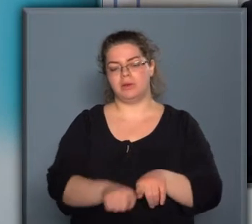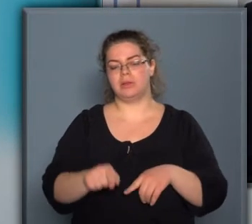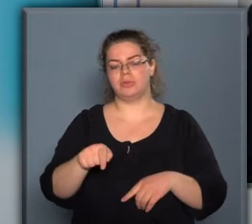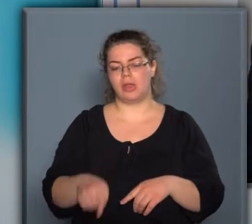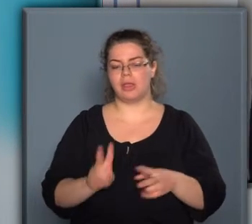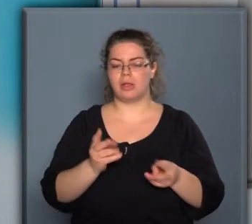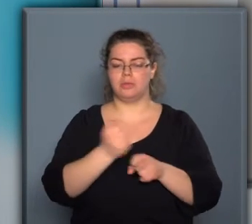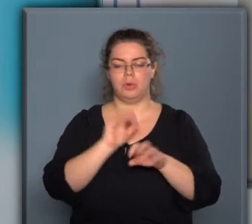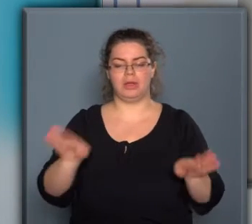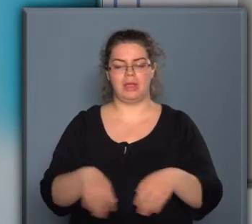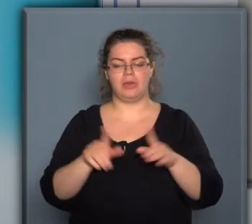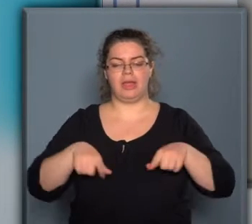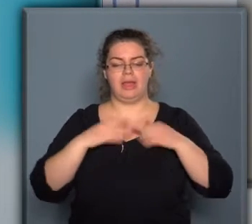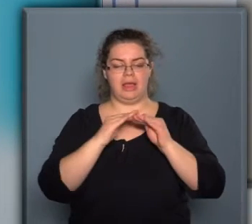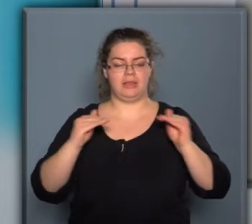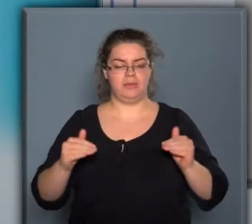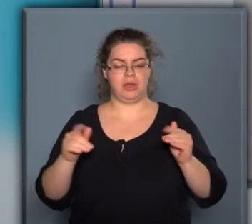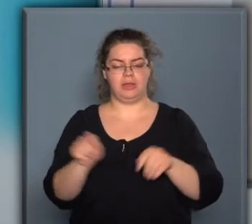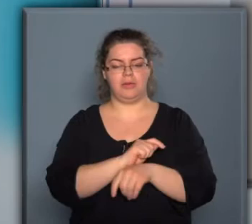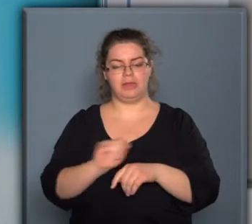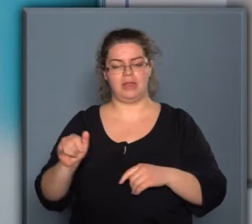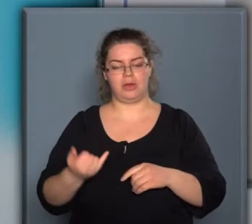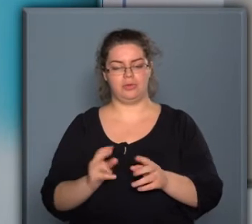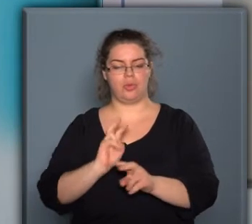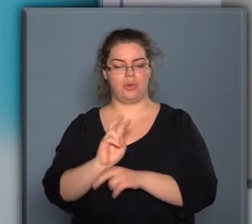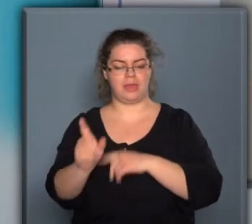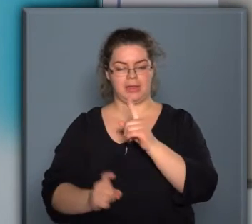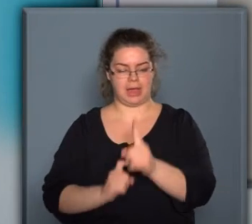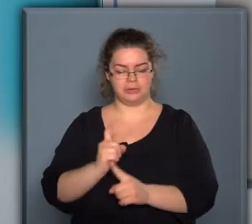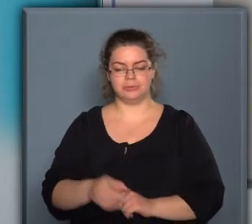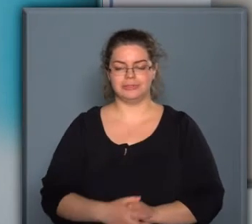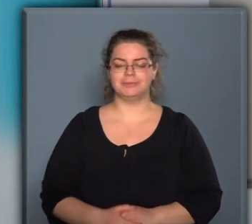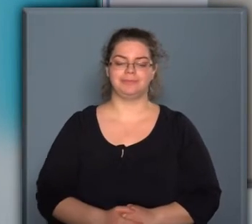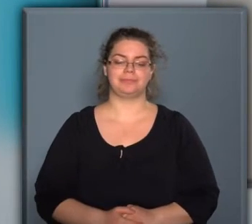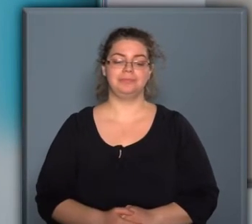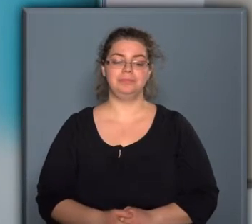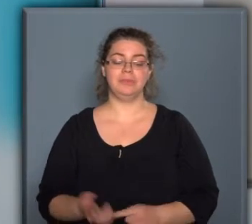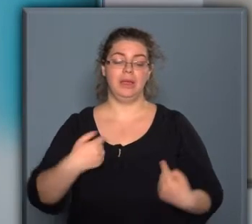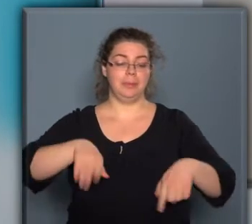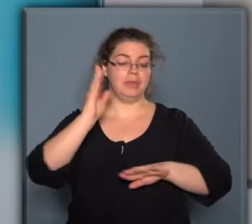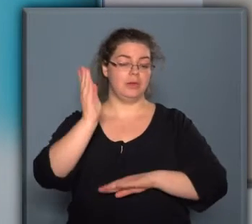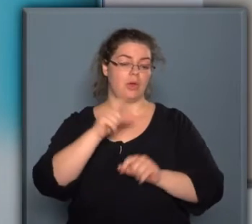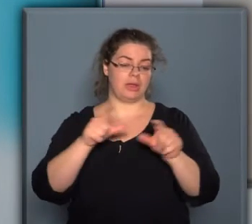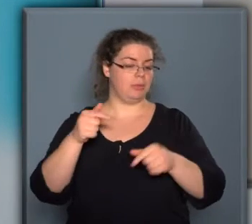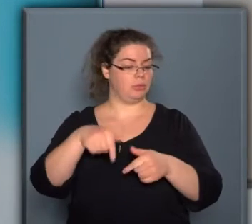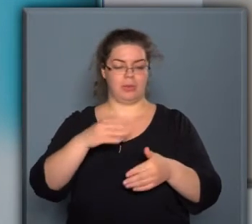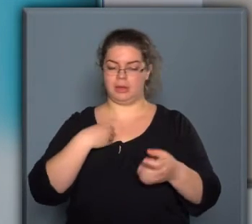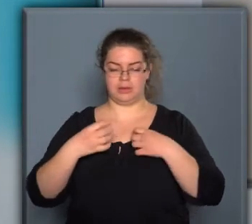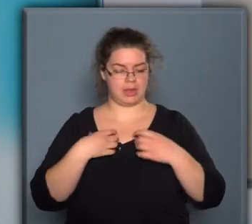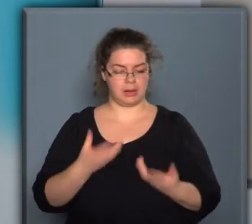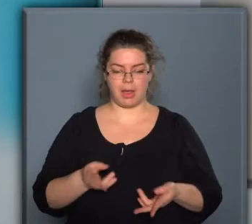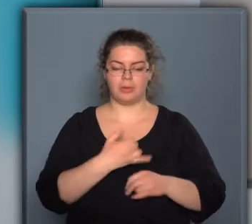párhuzalmasan azzal, hogy munkatársaink életszínvonalának a javításához is hozzájárulunk. A mi jövőképünkben az szerepel,